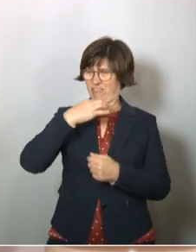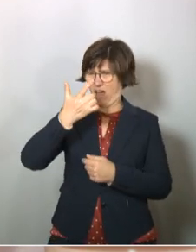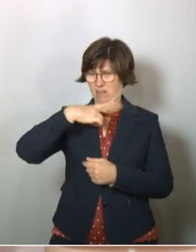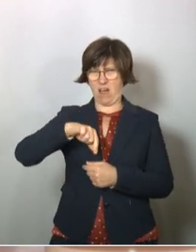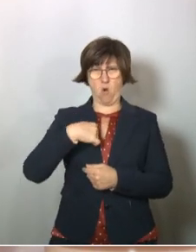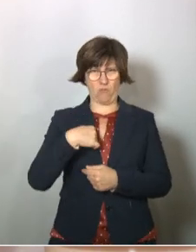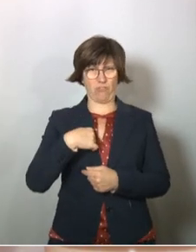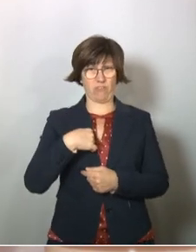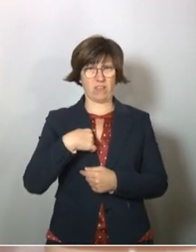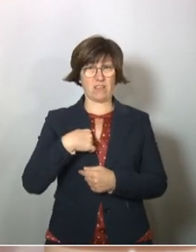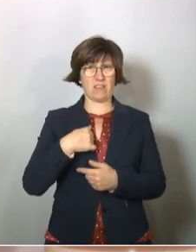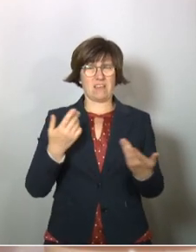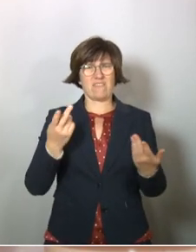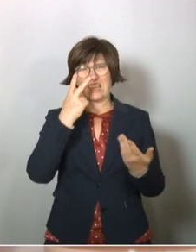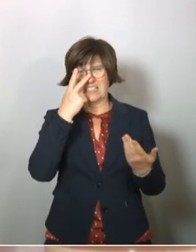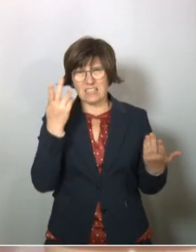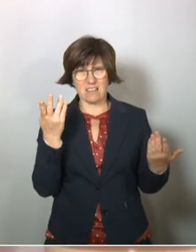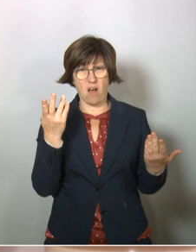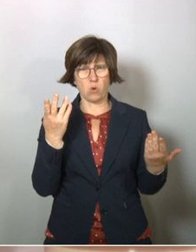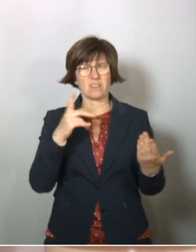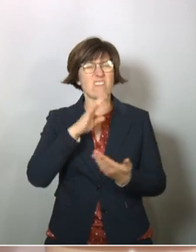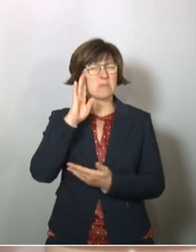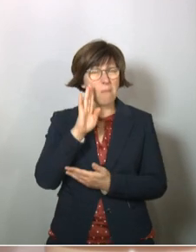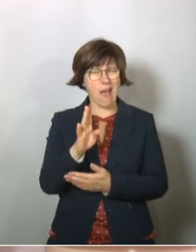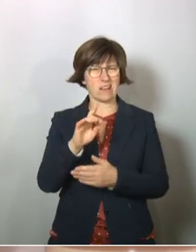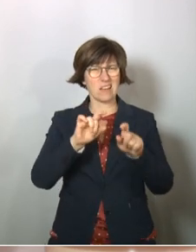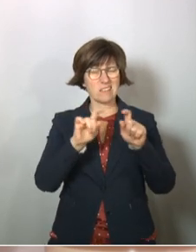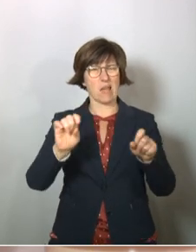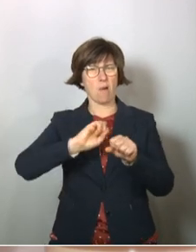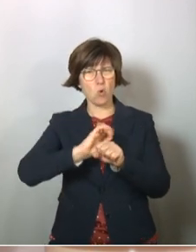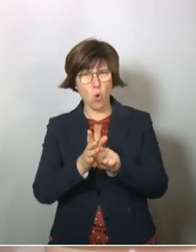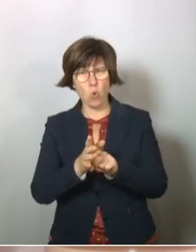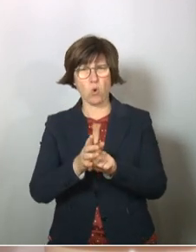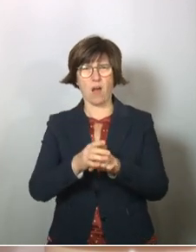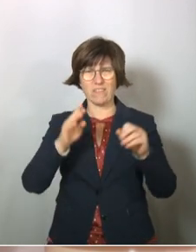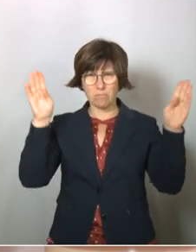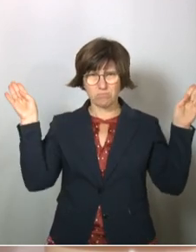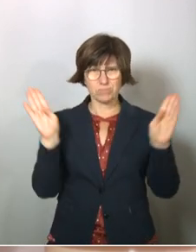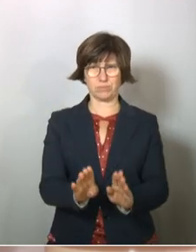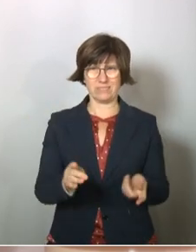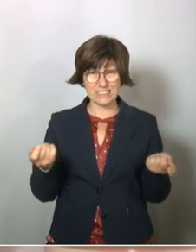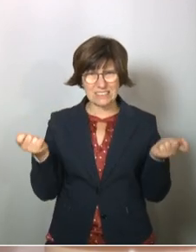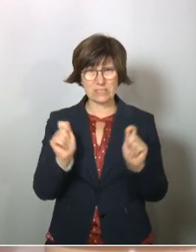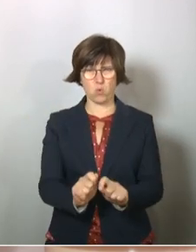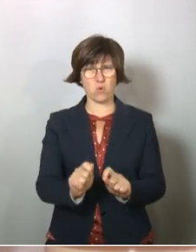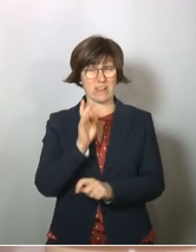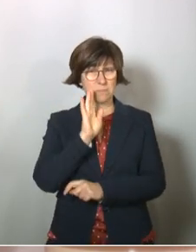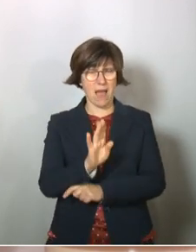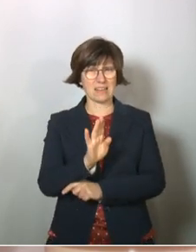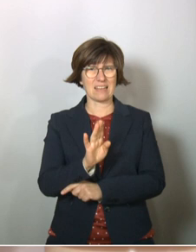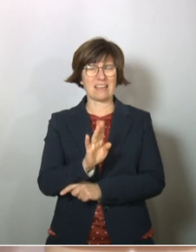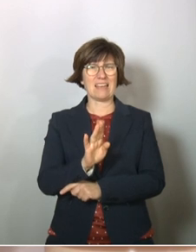worden wäre, was ich so denke von Corona und dem Shutdown, ich hätte